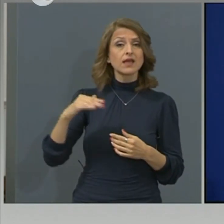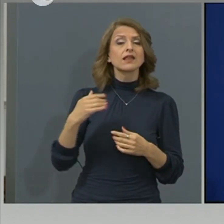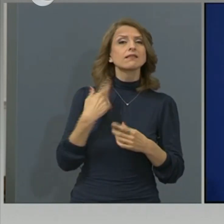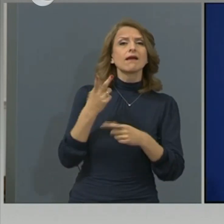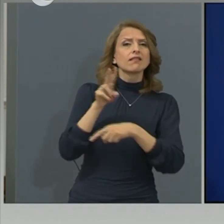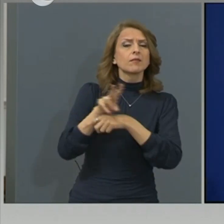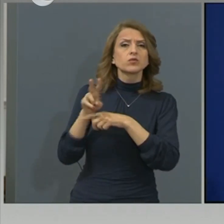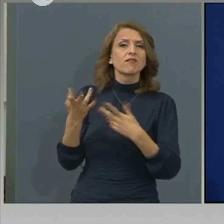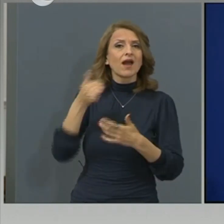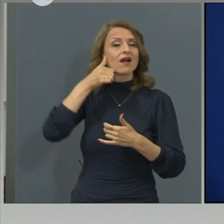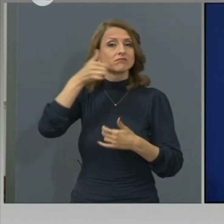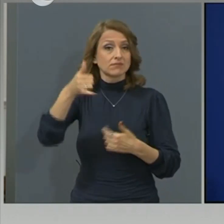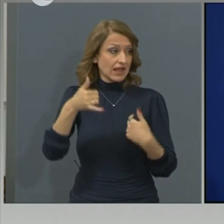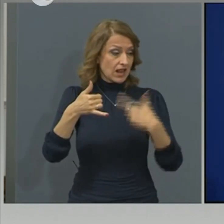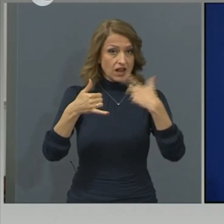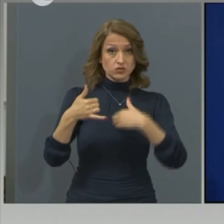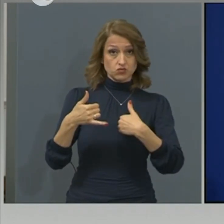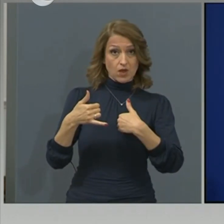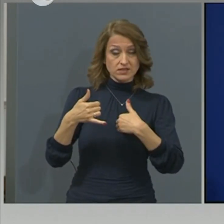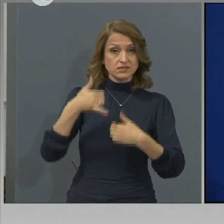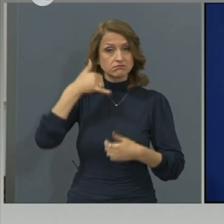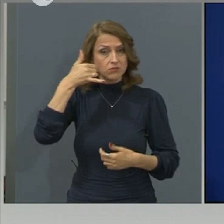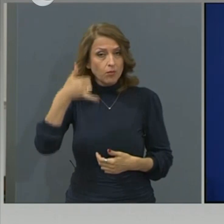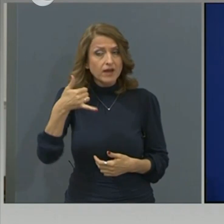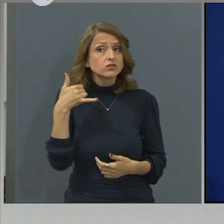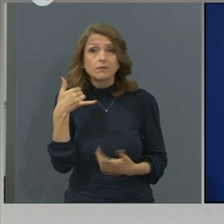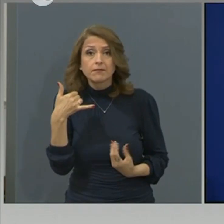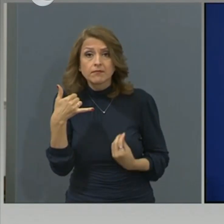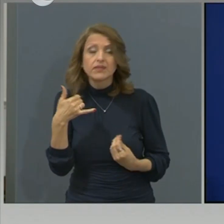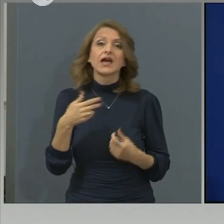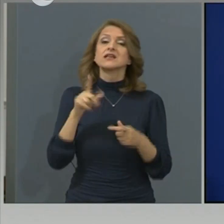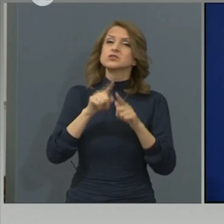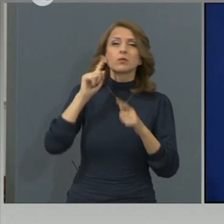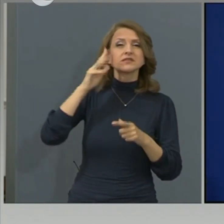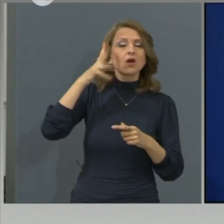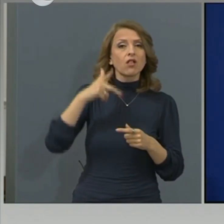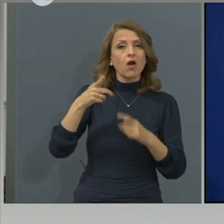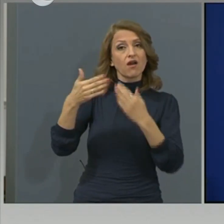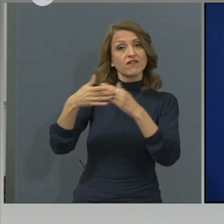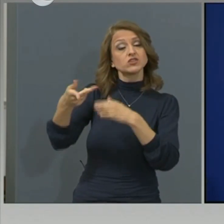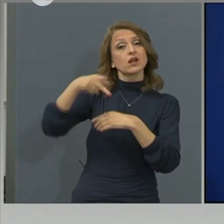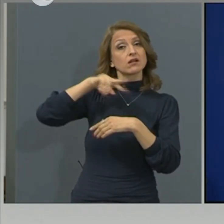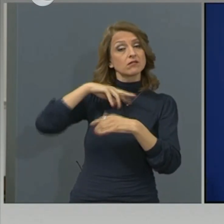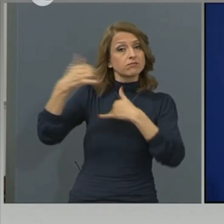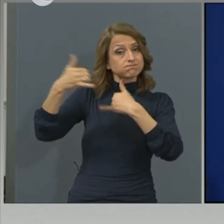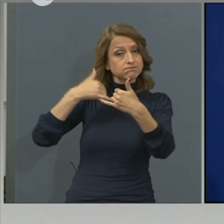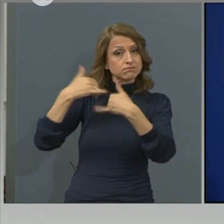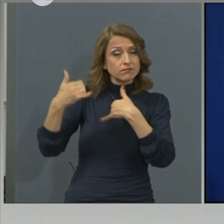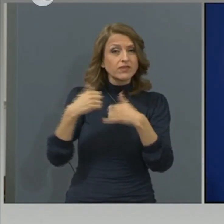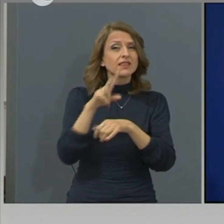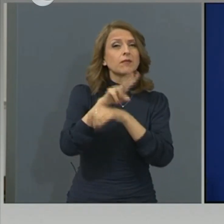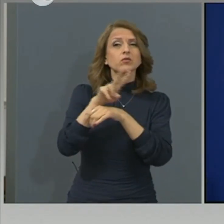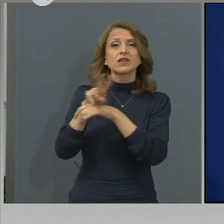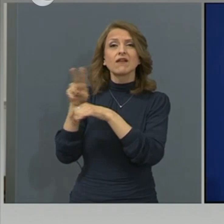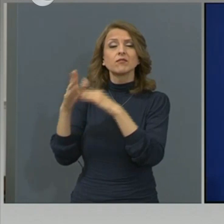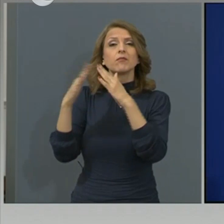с съобаждане по телефон, а лично аз съобаждам, психолог съобажда, вечерно време ми съобщава резултатите. От наблюдаваните по